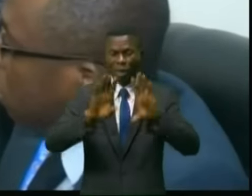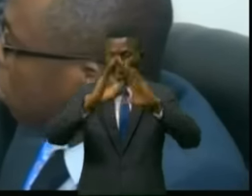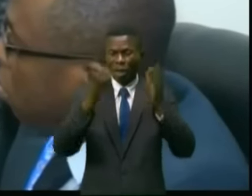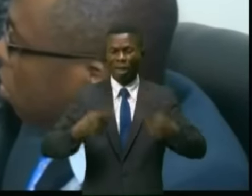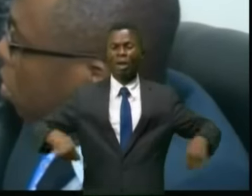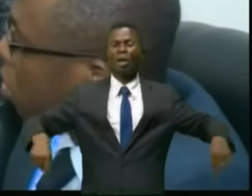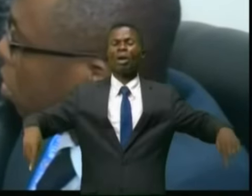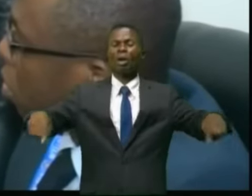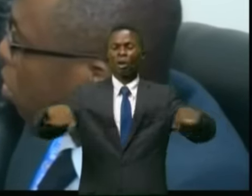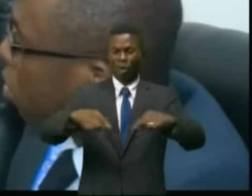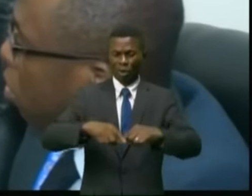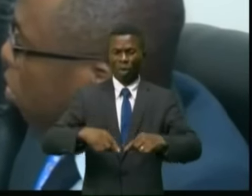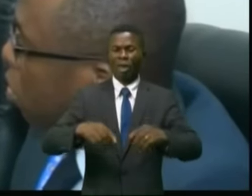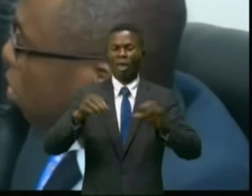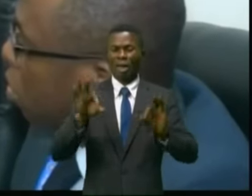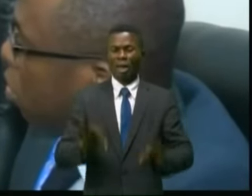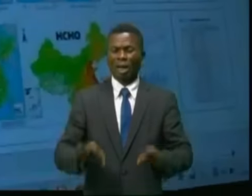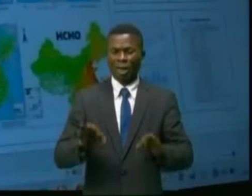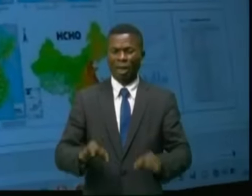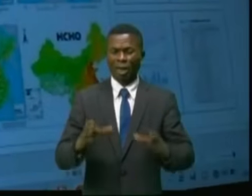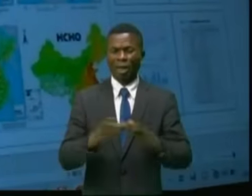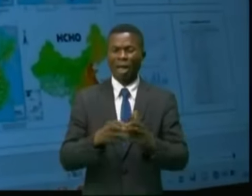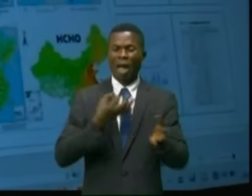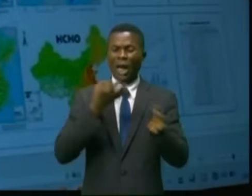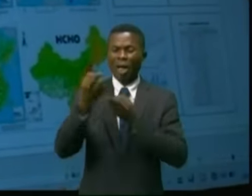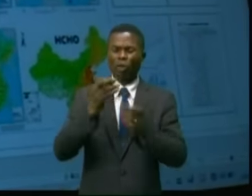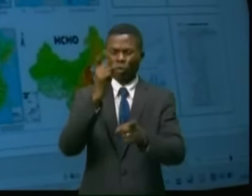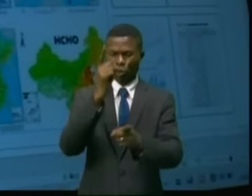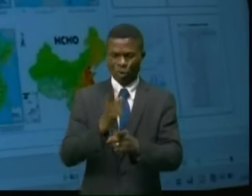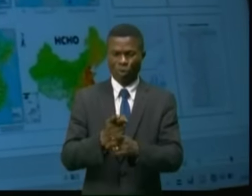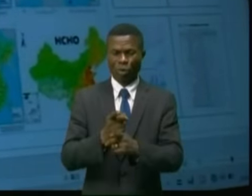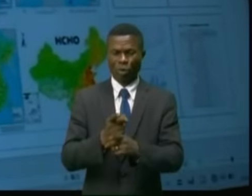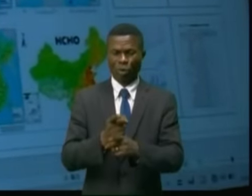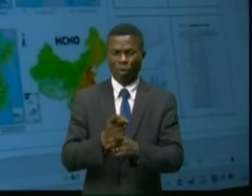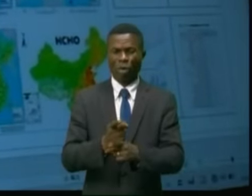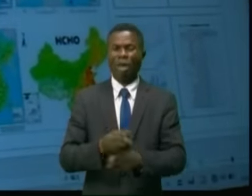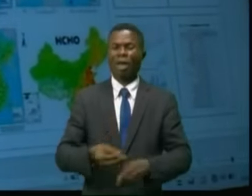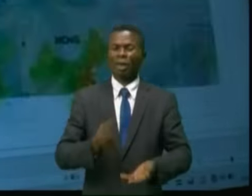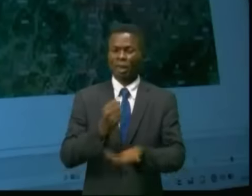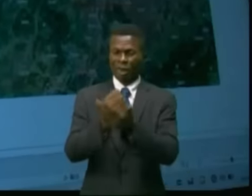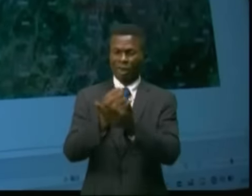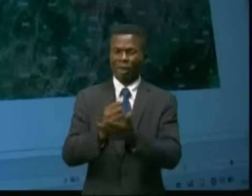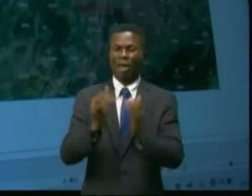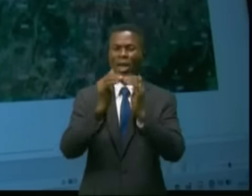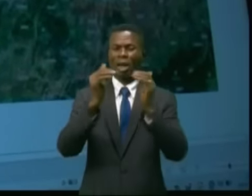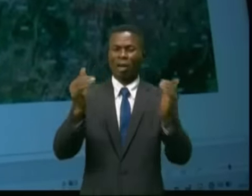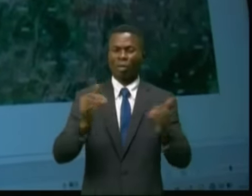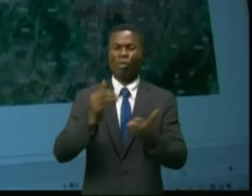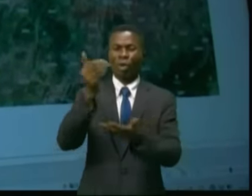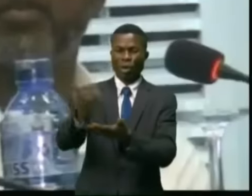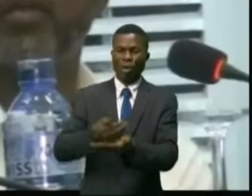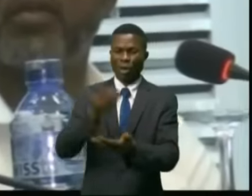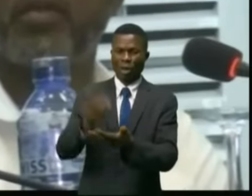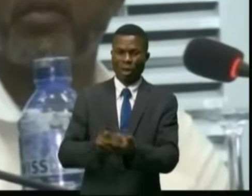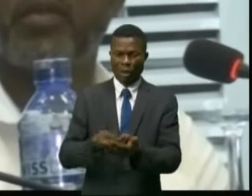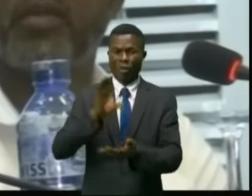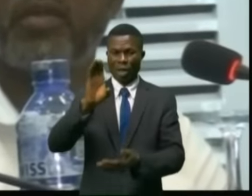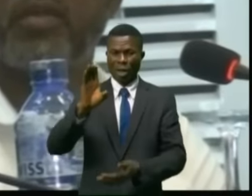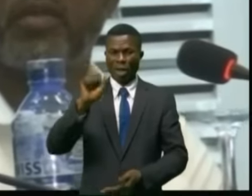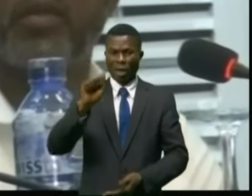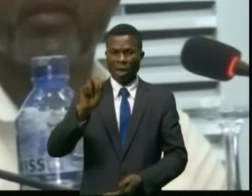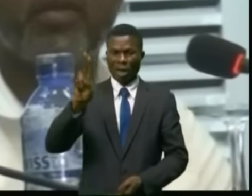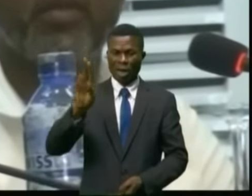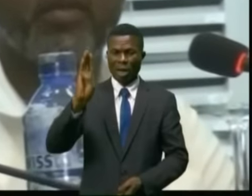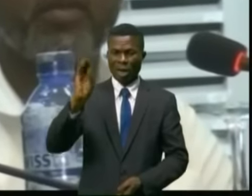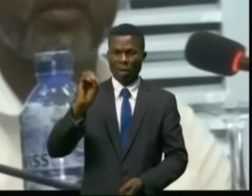'environnement écologique avec des données fiables qui rendront aisée l'exploitation des crédits carbone en